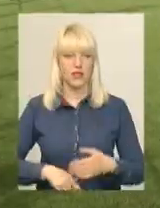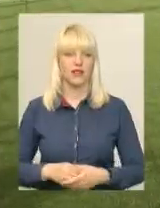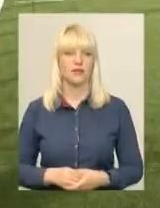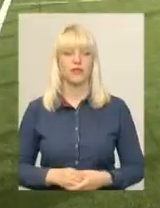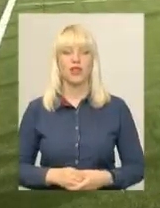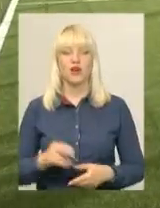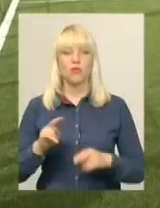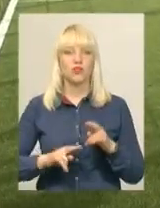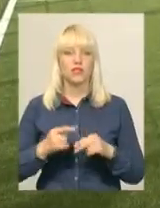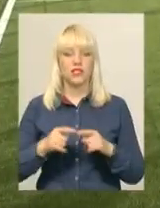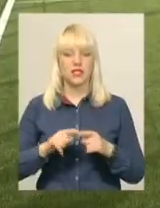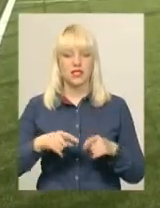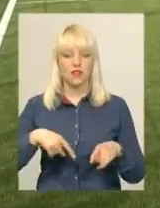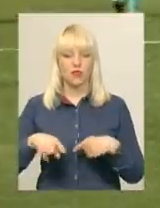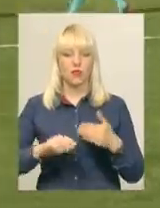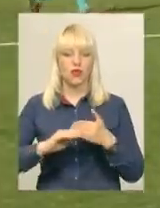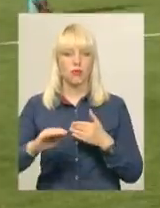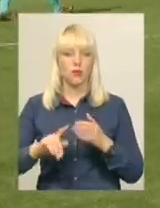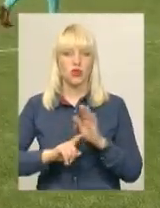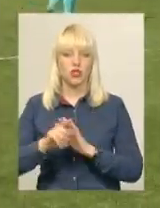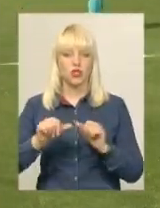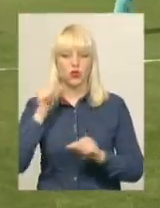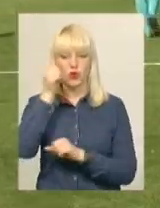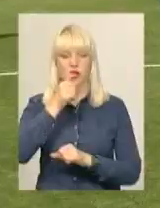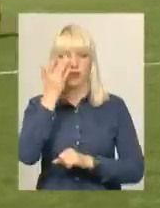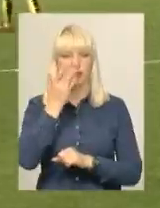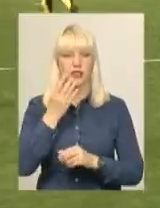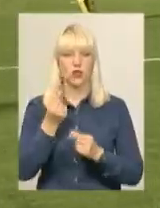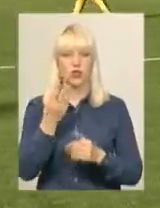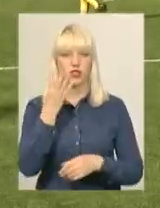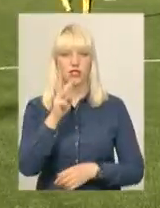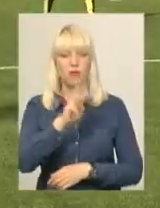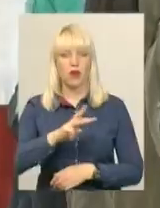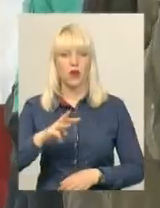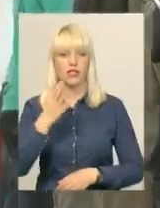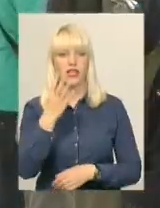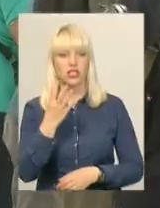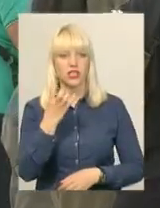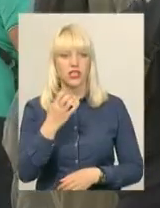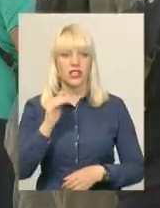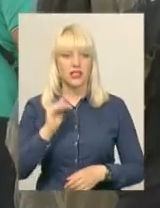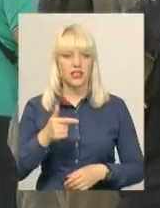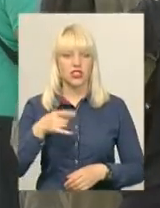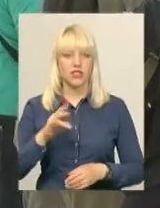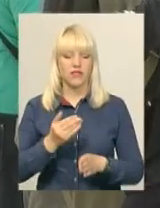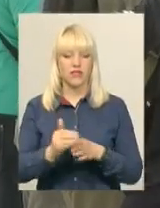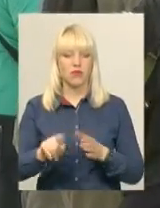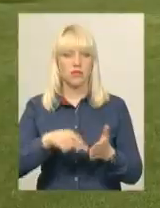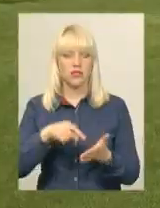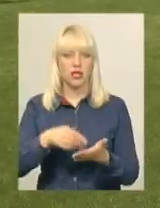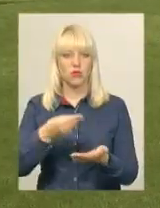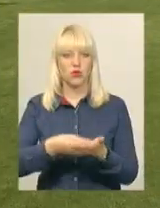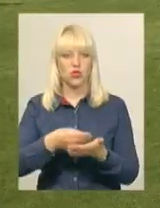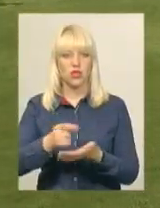Будівництво цих футбольних майданчиків розпочали торік влітку. Гроші, а це 4 мільйони 900 тисяч гривень, виділили з міського бюджету Хмельницького.